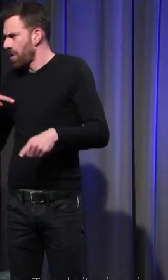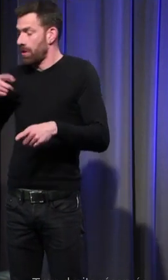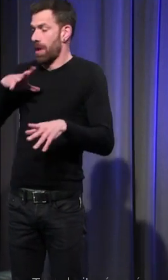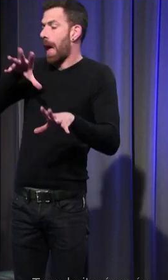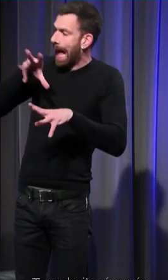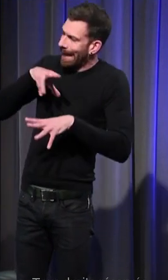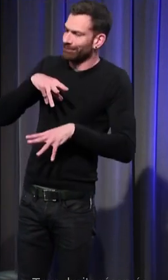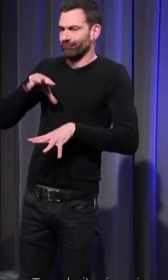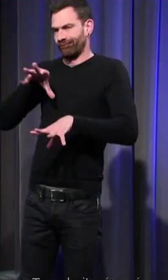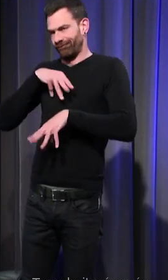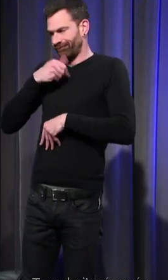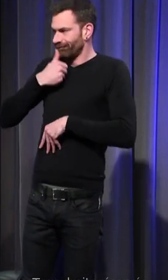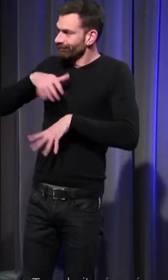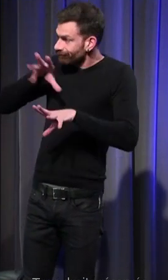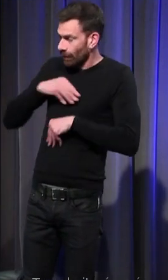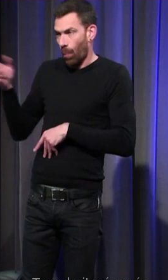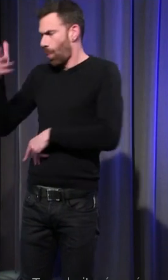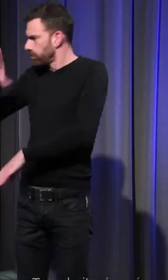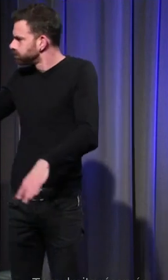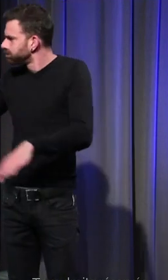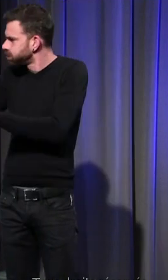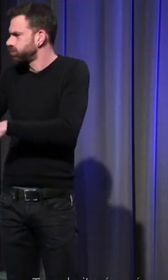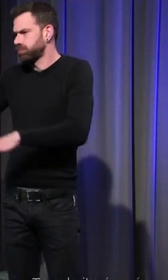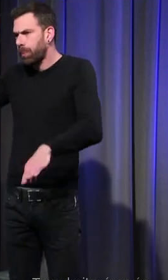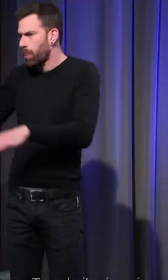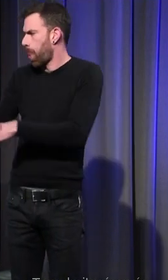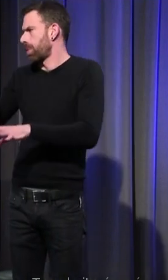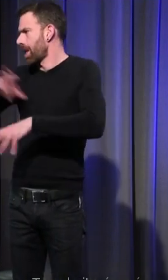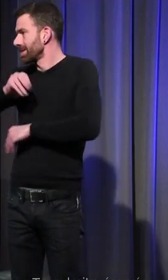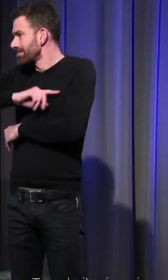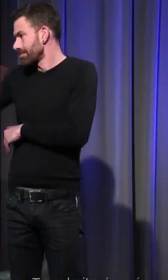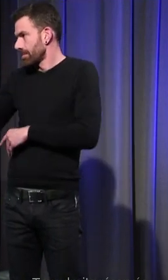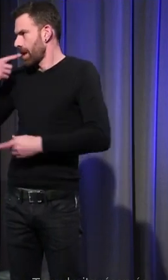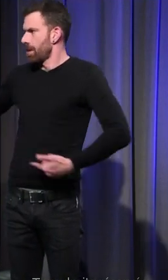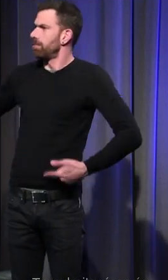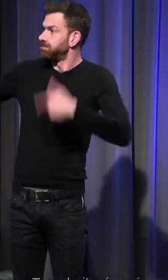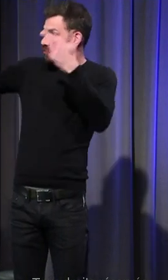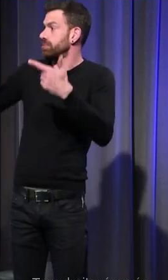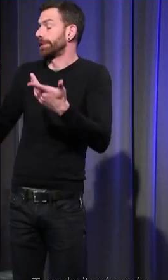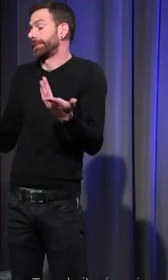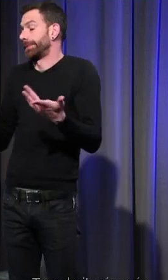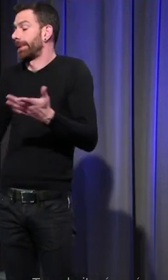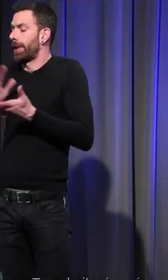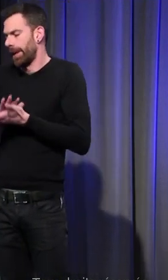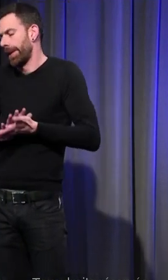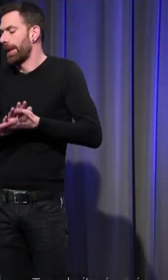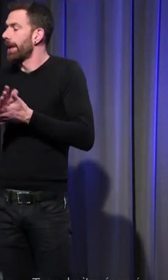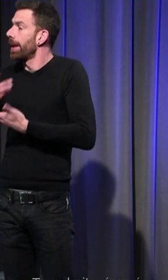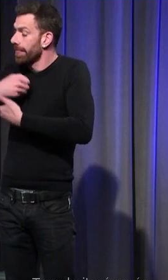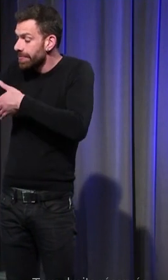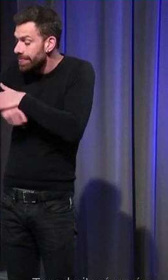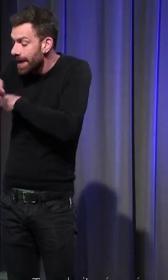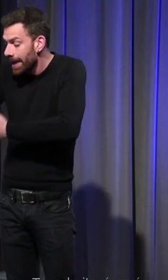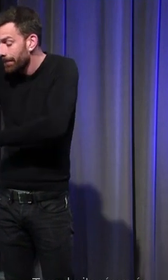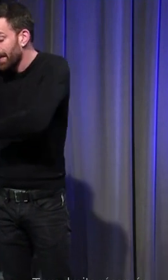cette pratique dans leur diocèse les autres ne le tolérant pas donc le fait de baptiser à la naissance va résoudre le problème